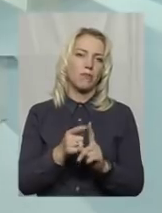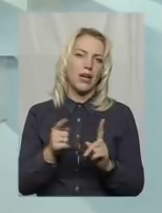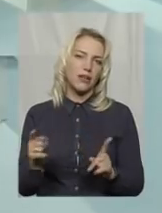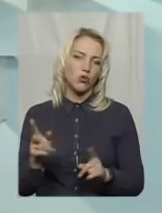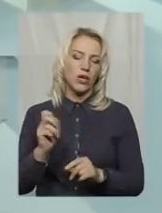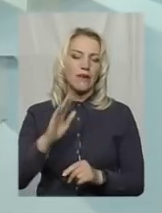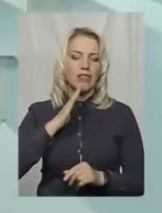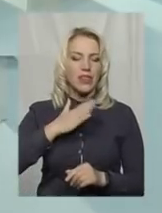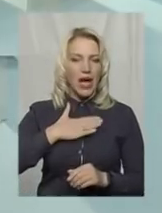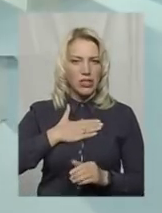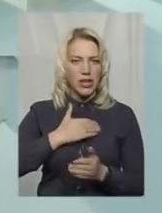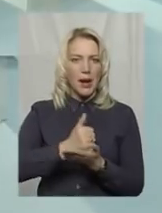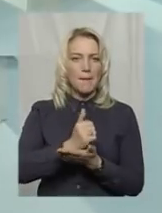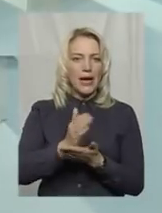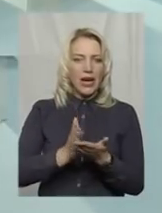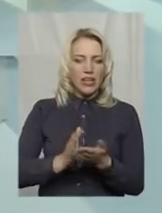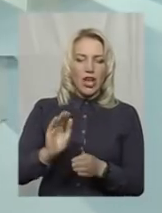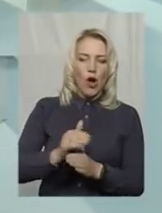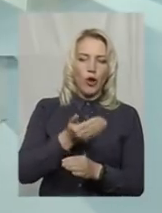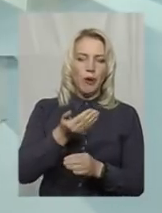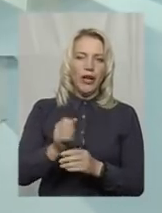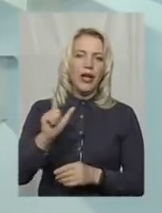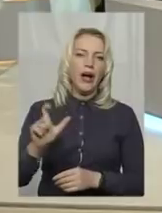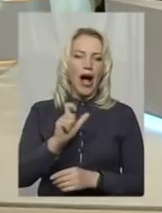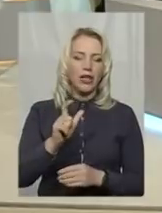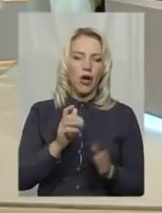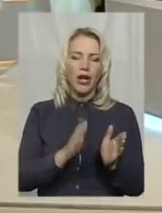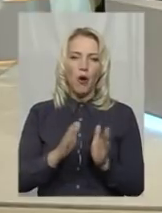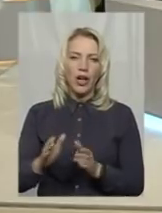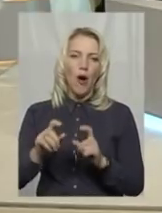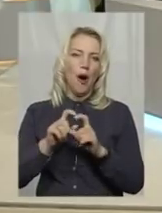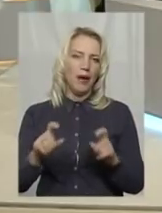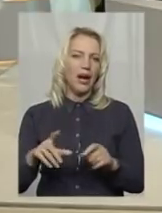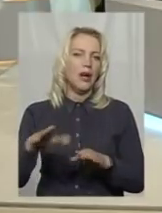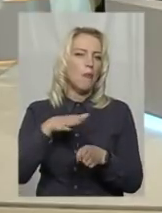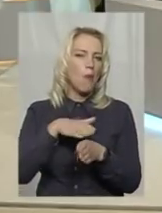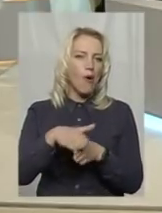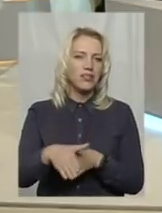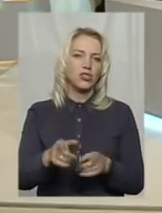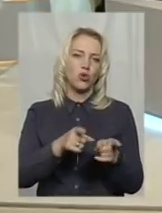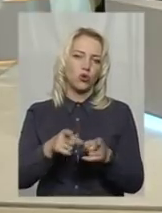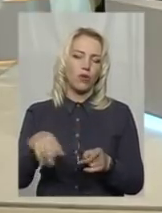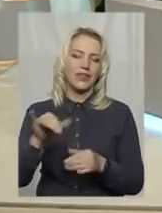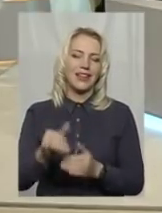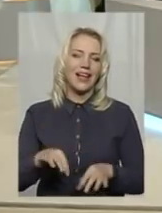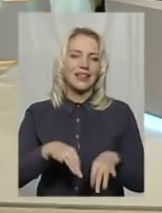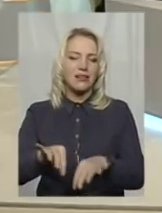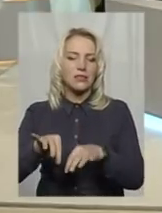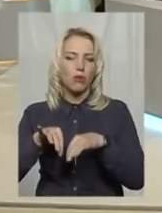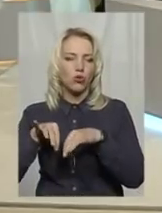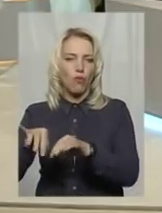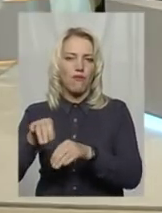наші мережі розподільчі, так і газорегулюючі об'єкти повністю готові для транспортування, розподілу газу,